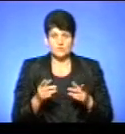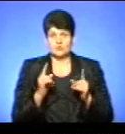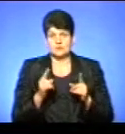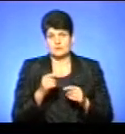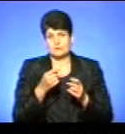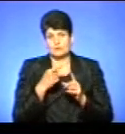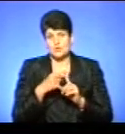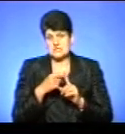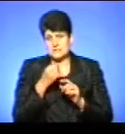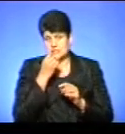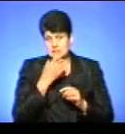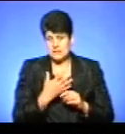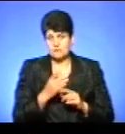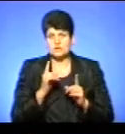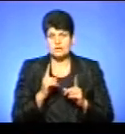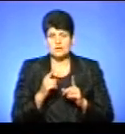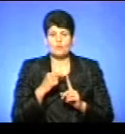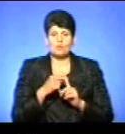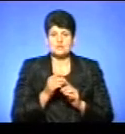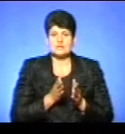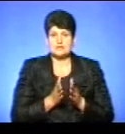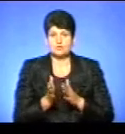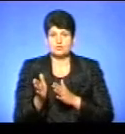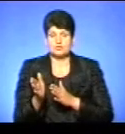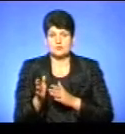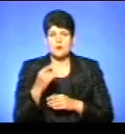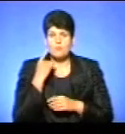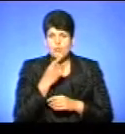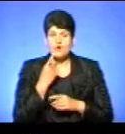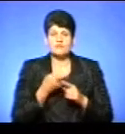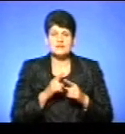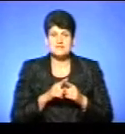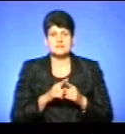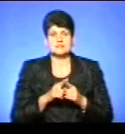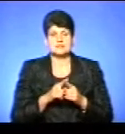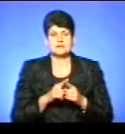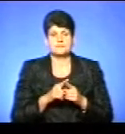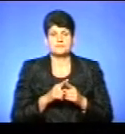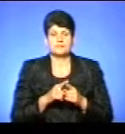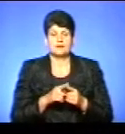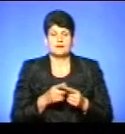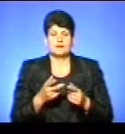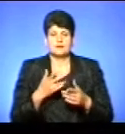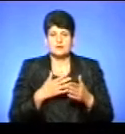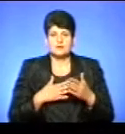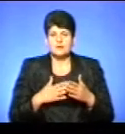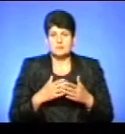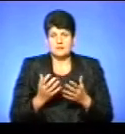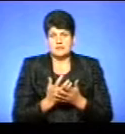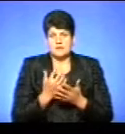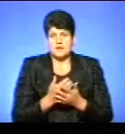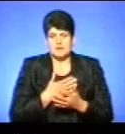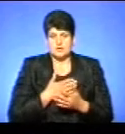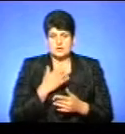позитивно, лише в позитивному руслі, адже мова – це є надбання нашої нації, мова – це наш фундамент, це наша основа,